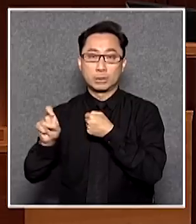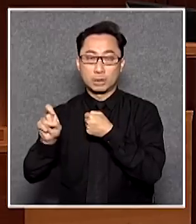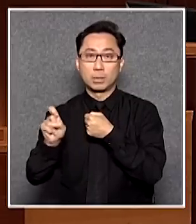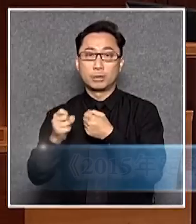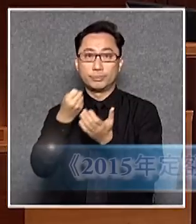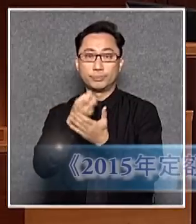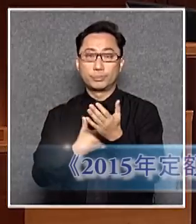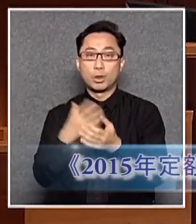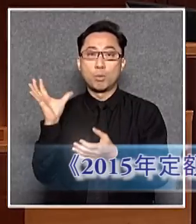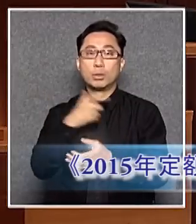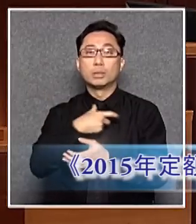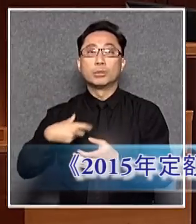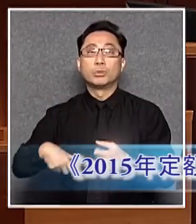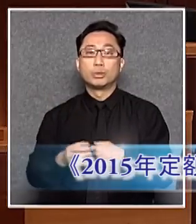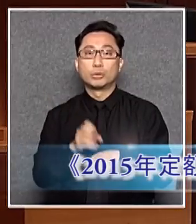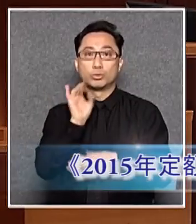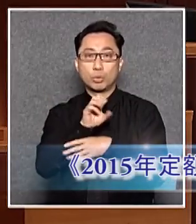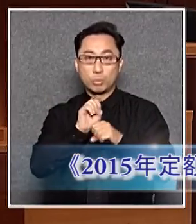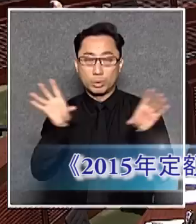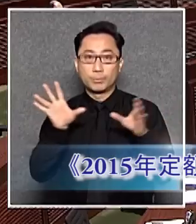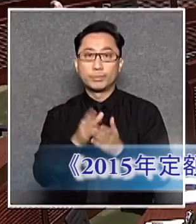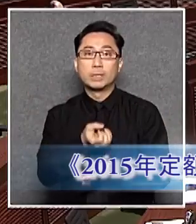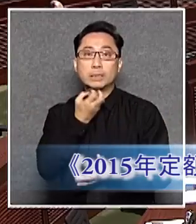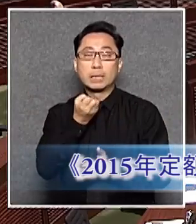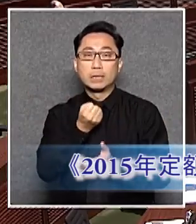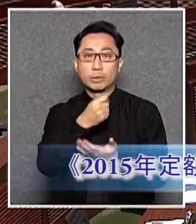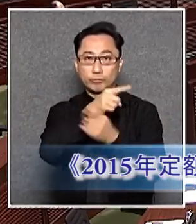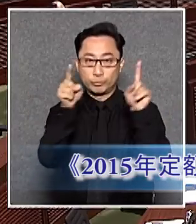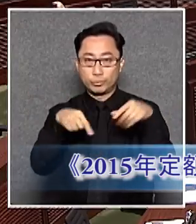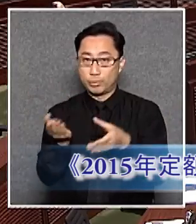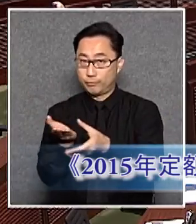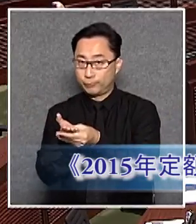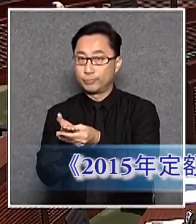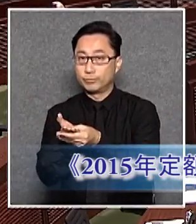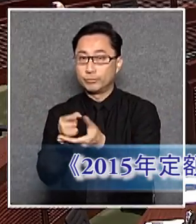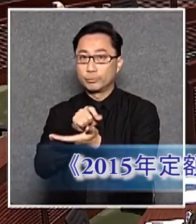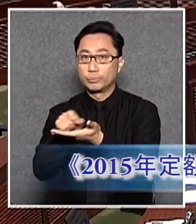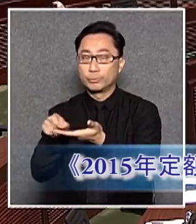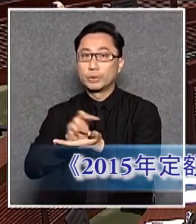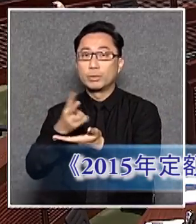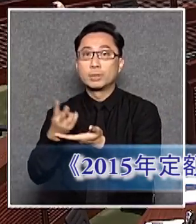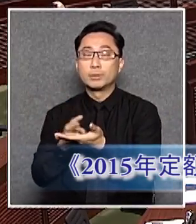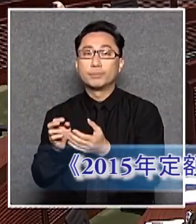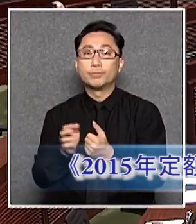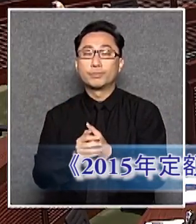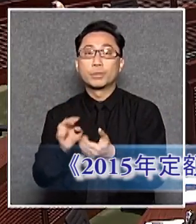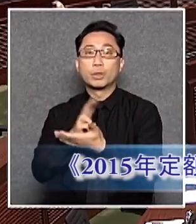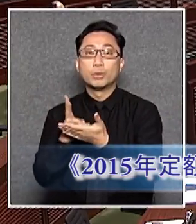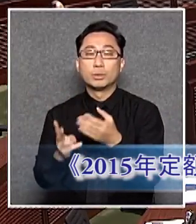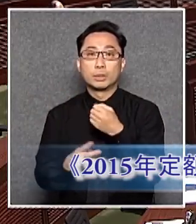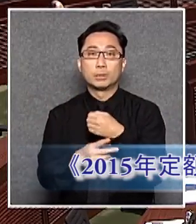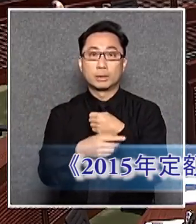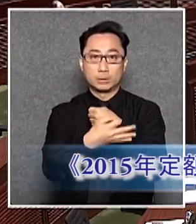黃毓民議員已經作出預告動議港稿附陸所在的修正案修正第三